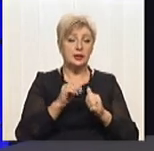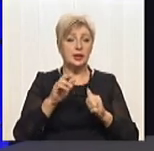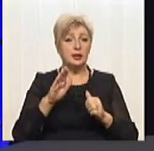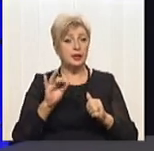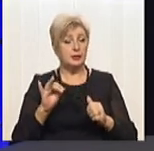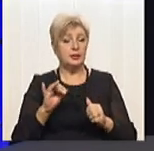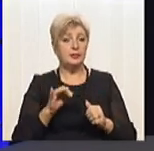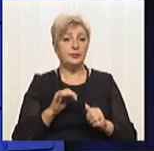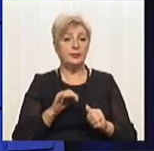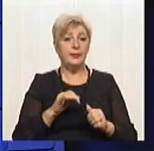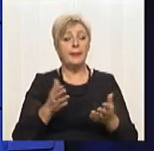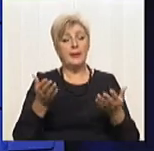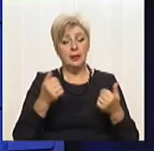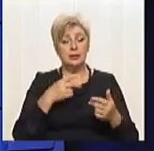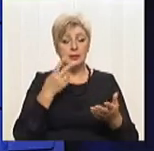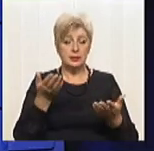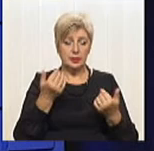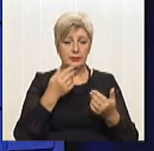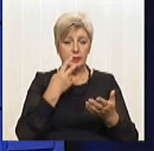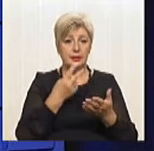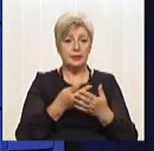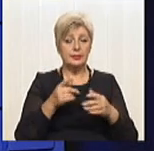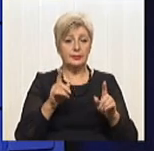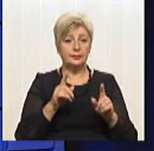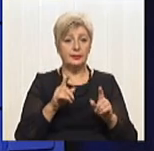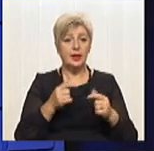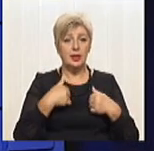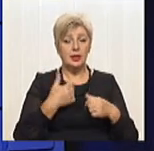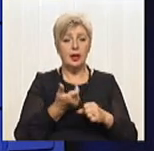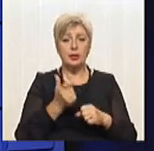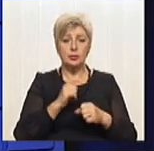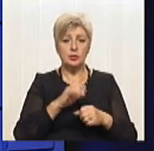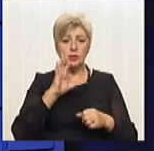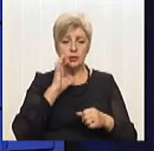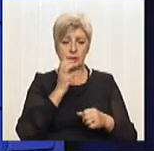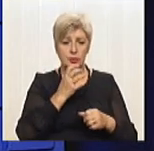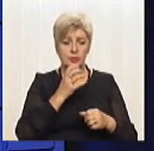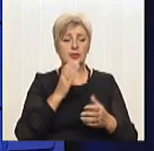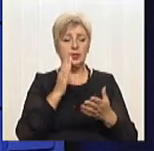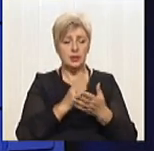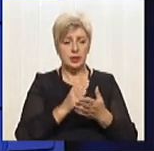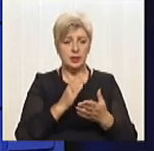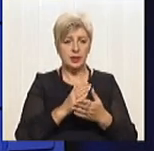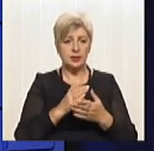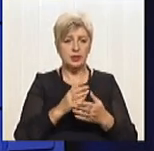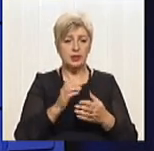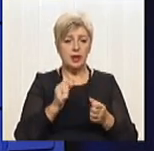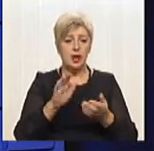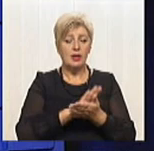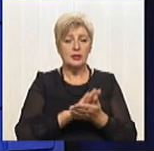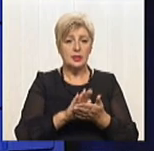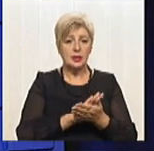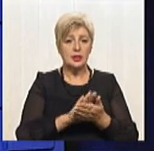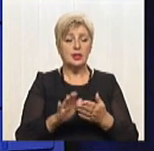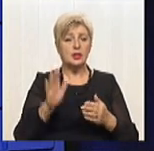Дивіться, давайте так, є дуже серйозний, дуже ефективний засіб знезараження води,